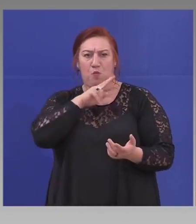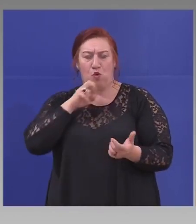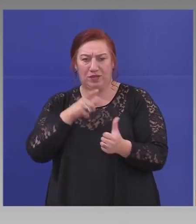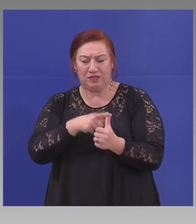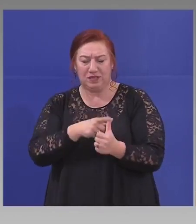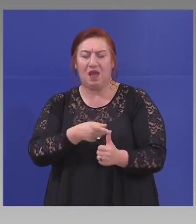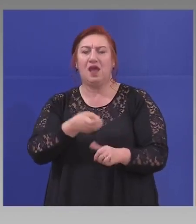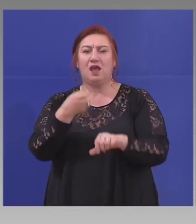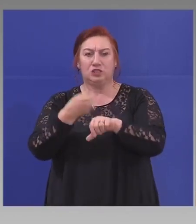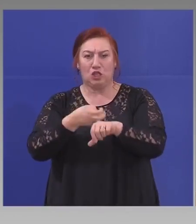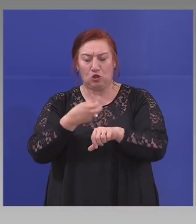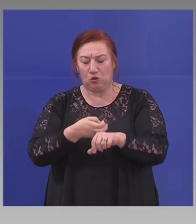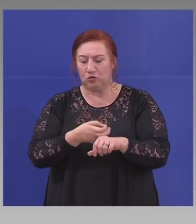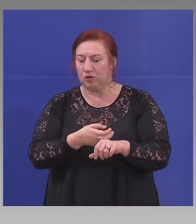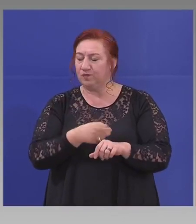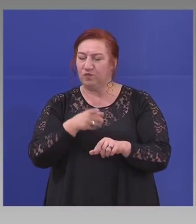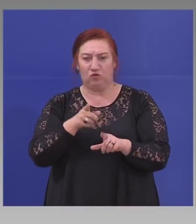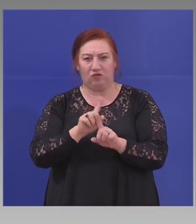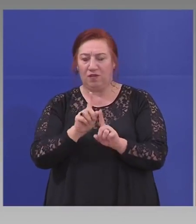никак не е приятно.